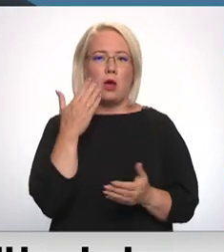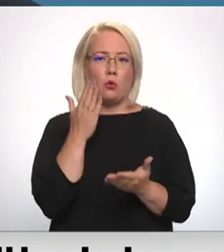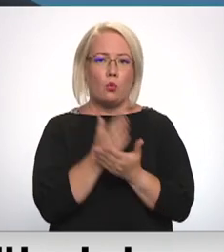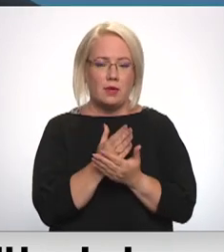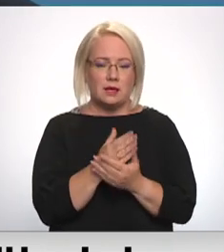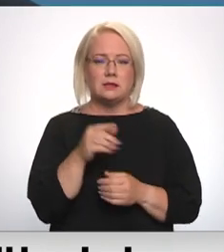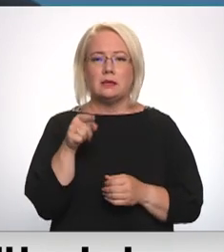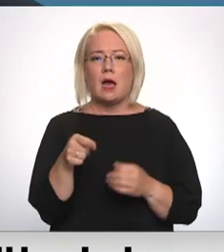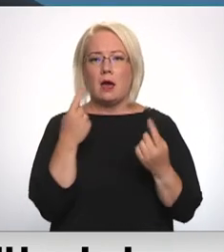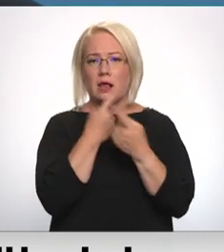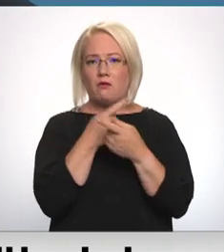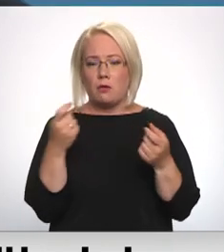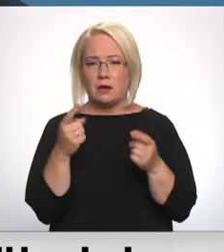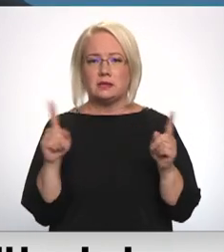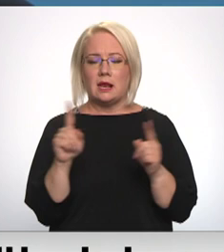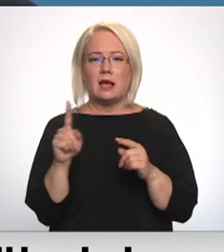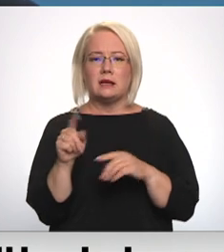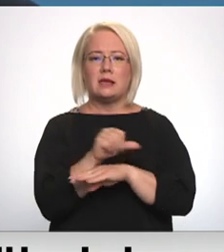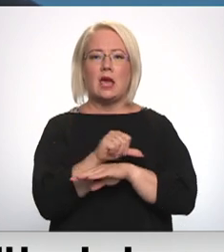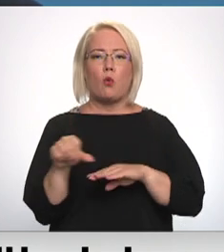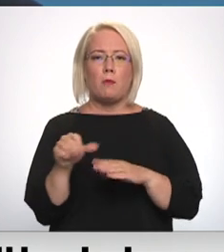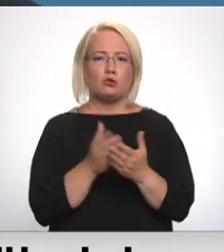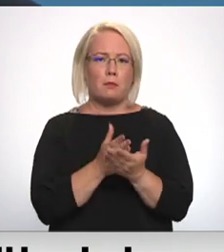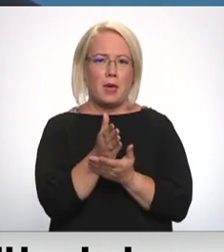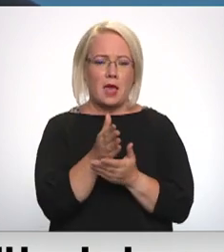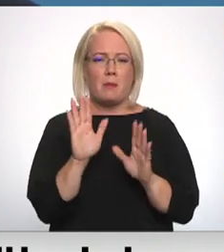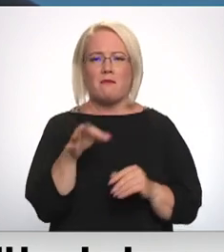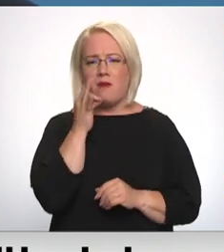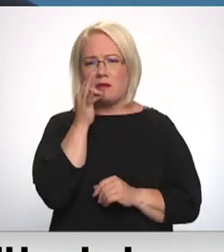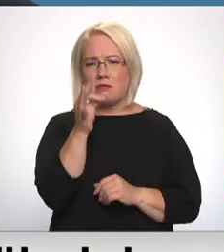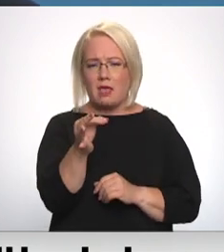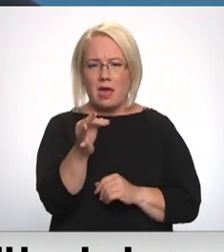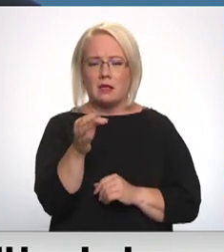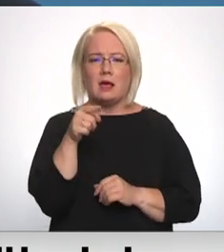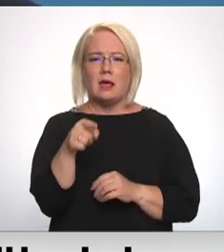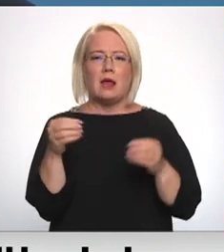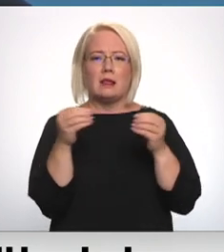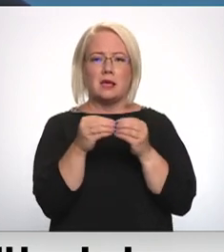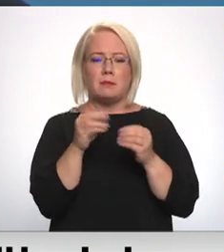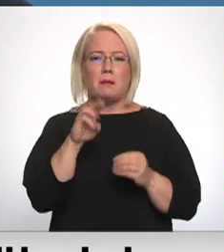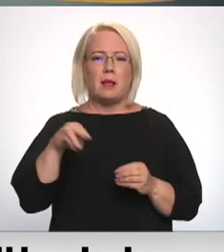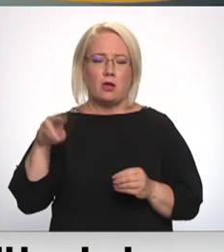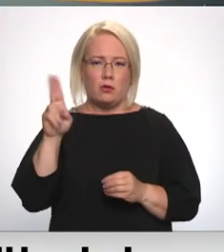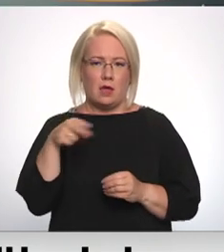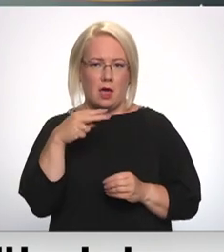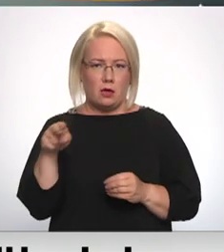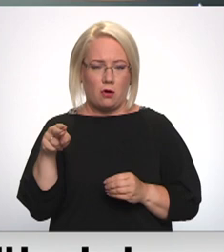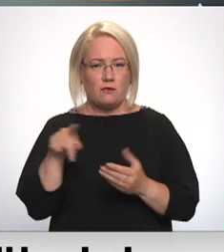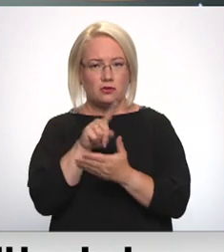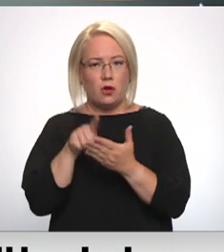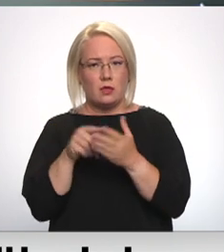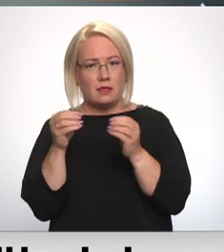informācija, kas ir ierobežots pieejamības. Varu teikt, ka tie, protams, ir desmiti miljoni eiro. Desmiti vai simti?